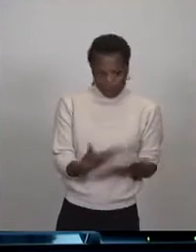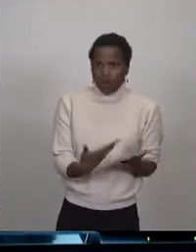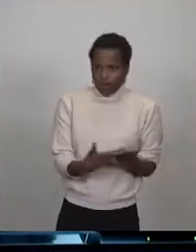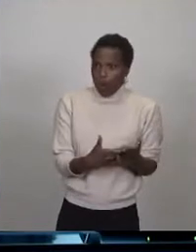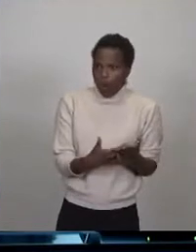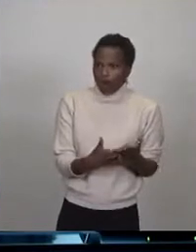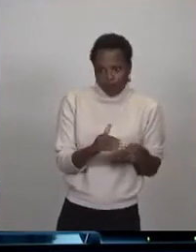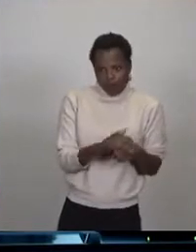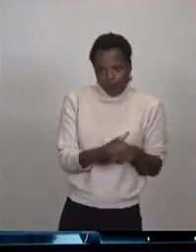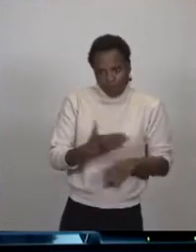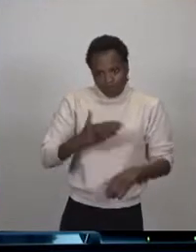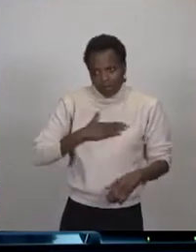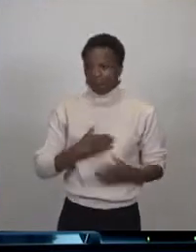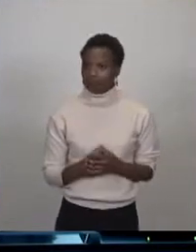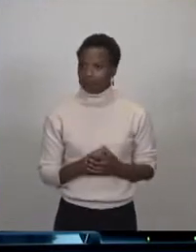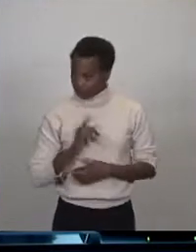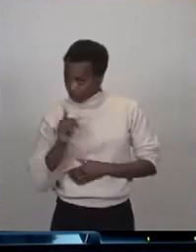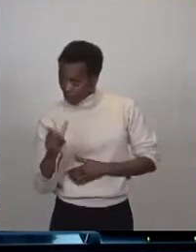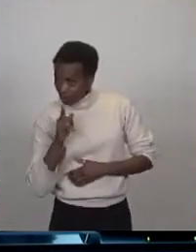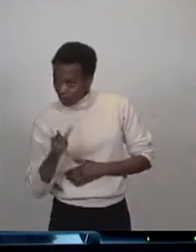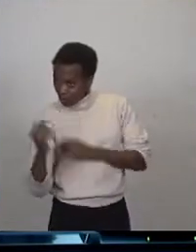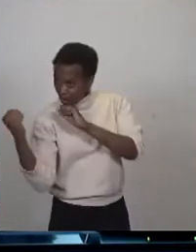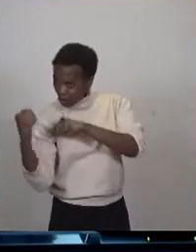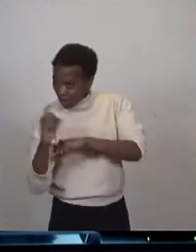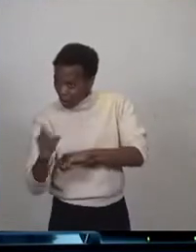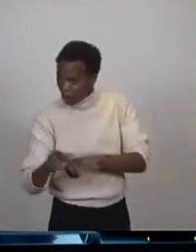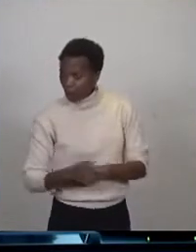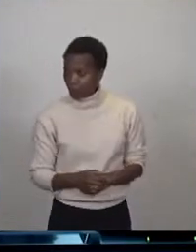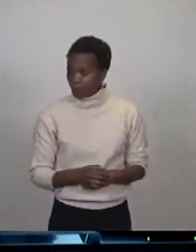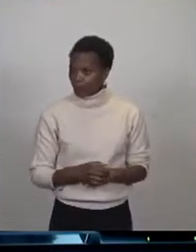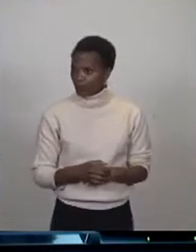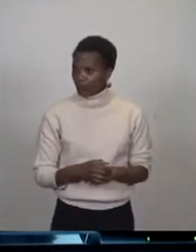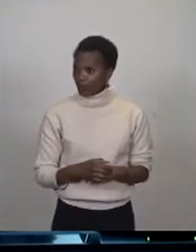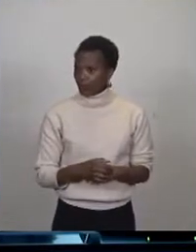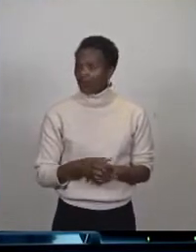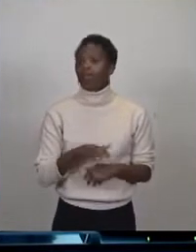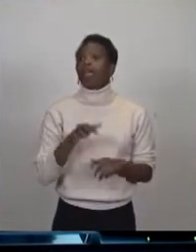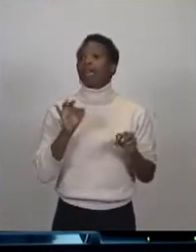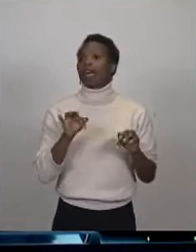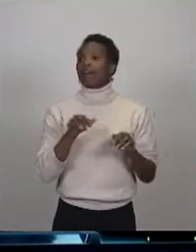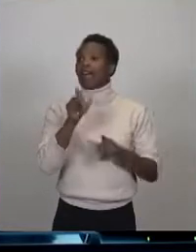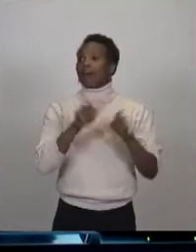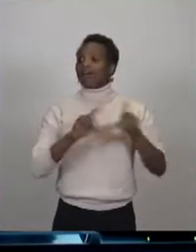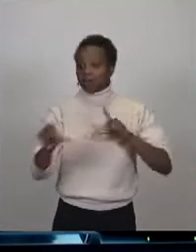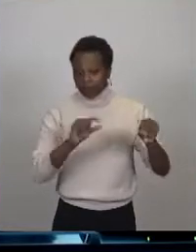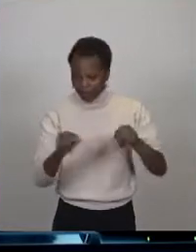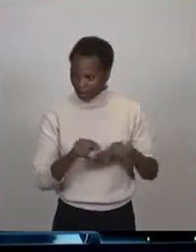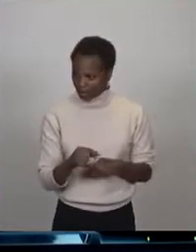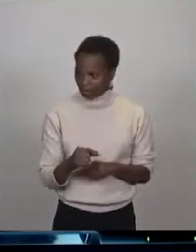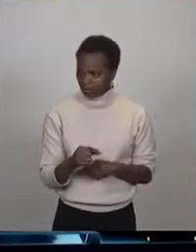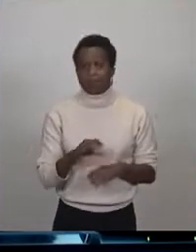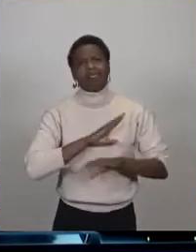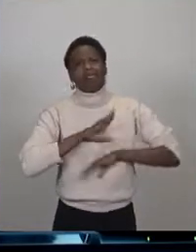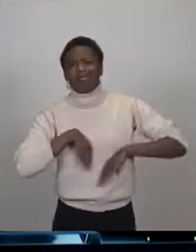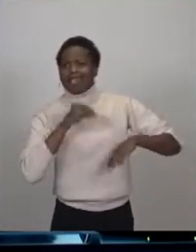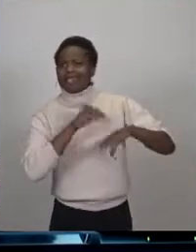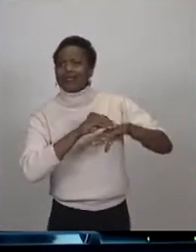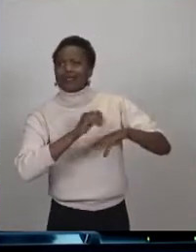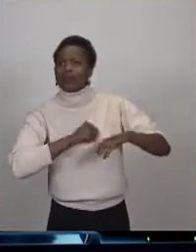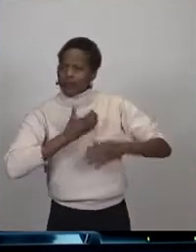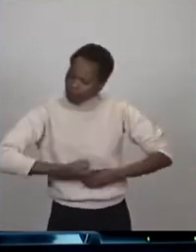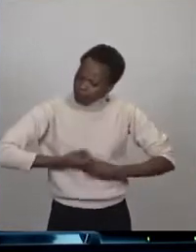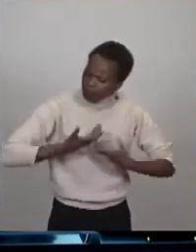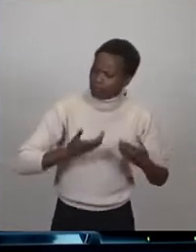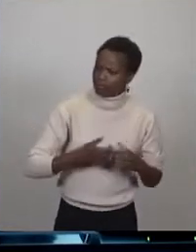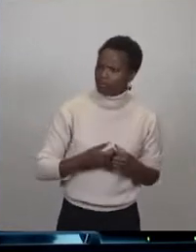Nous ne serons sans doute pas totalement d'accord, d'abord sur la question de l'évaporation. Alors, j'ai fait une intervention au dernier conseil sur ce sujet, qui vous estimiez